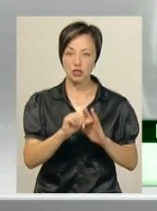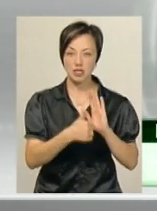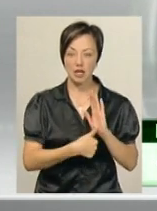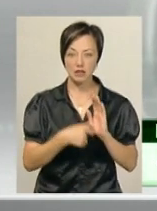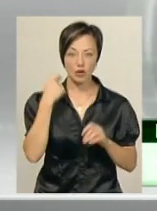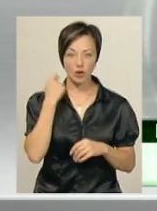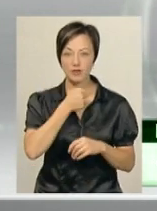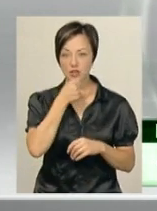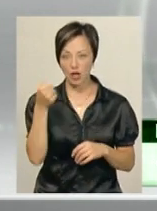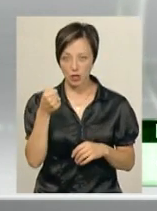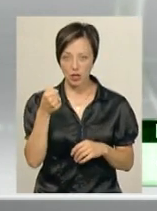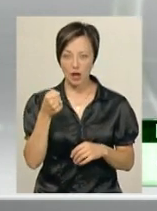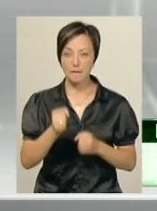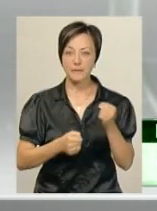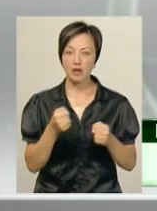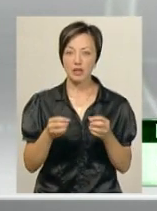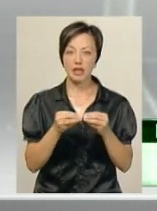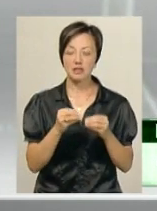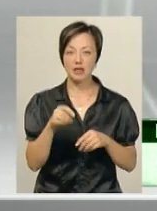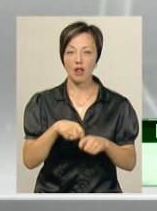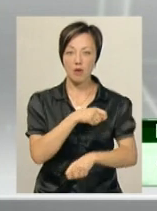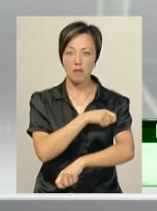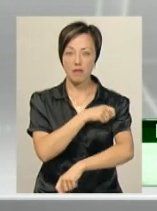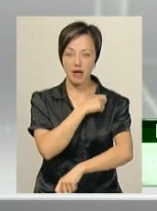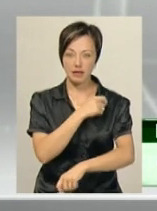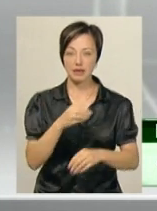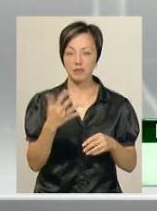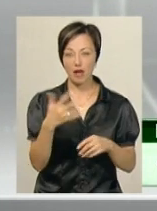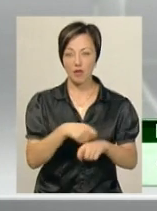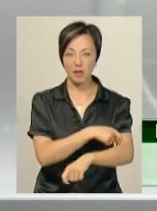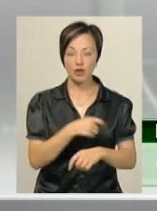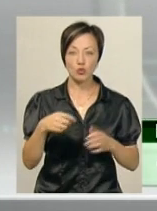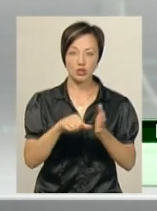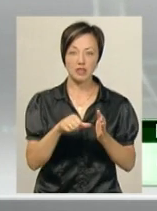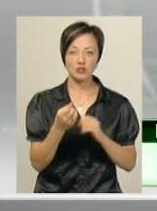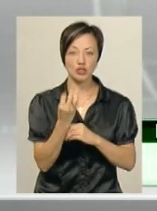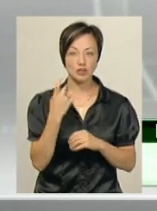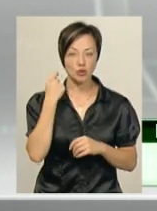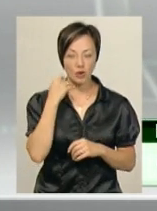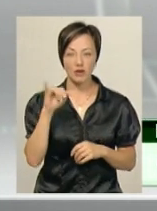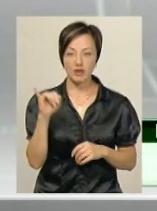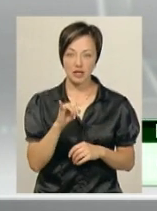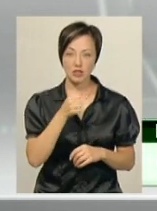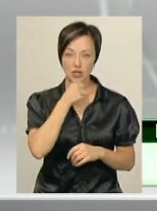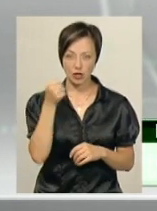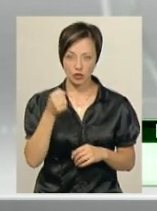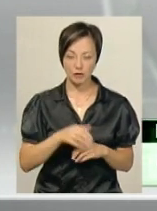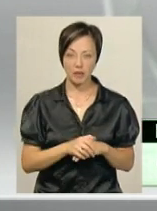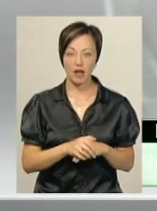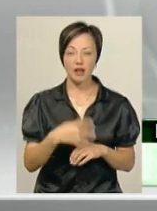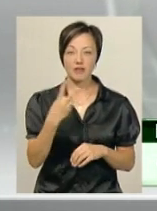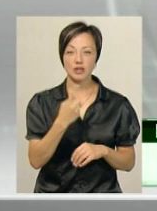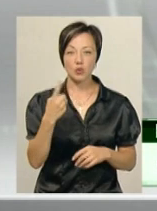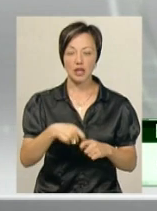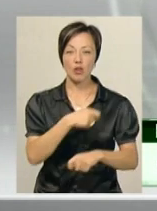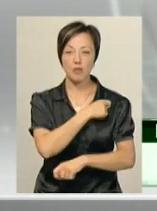років і старші, у бігу на 10 кілометрів та 5 кілометрів для учасників віком від 14 років і старші. На 21